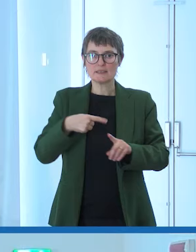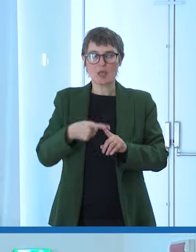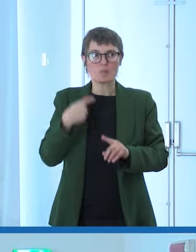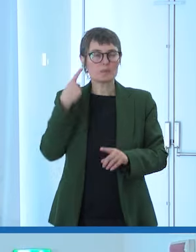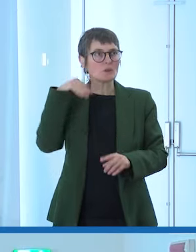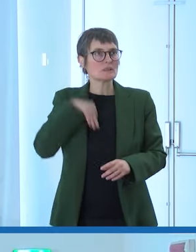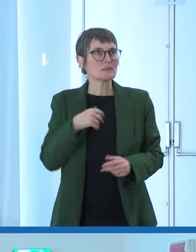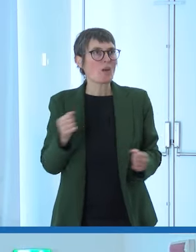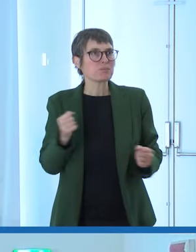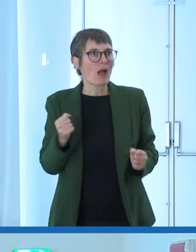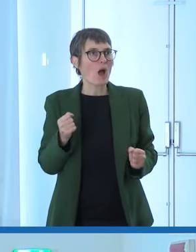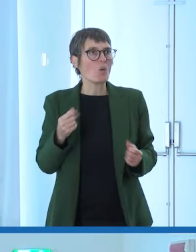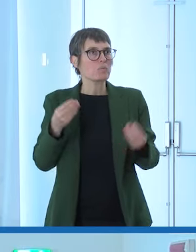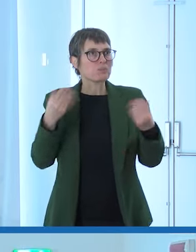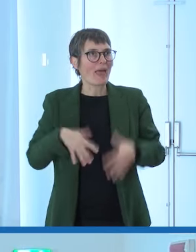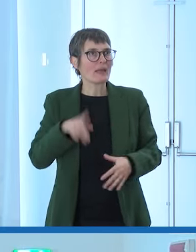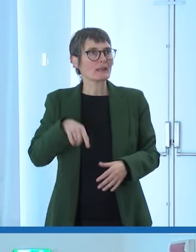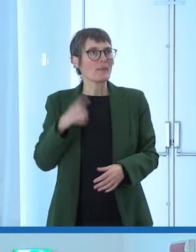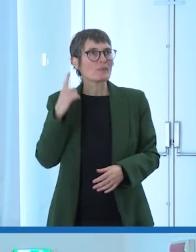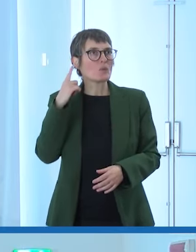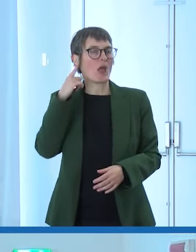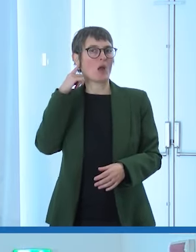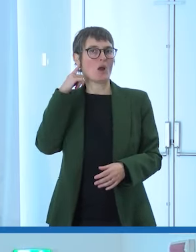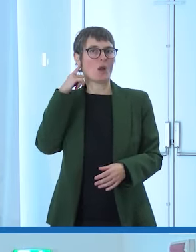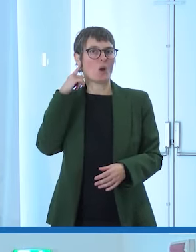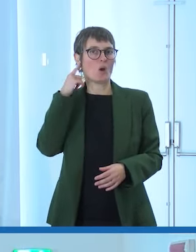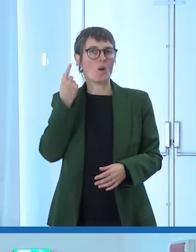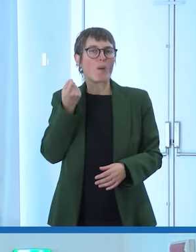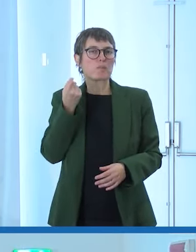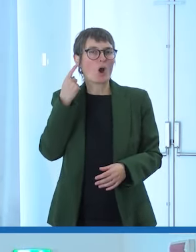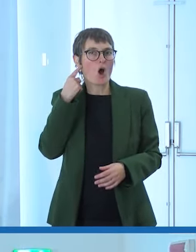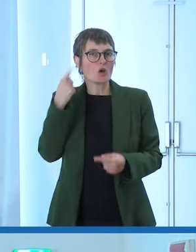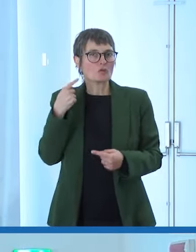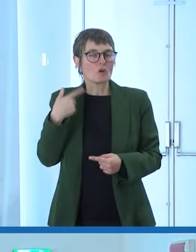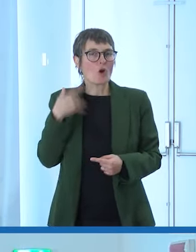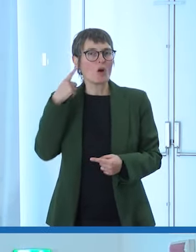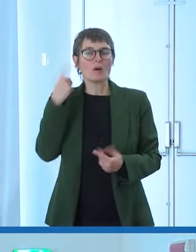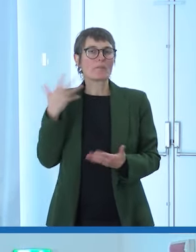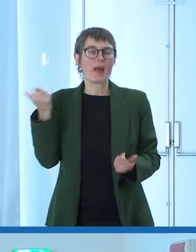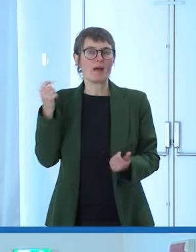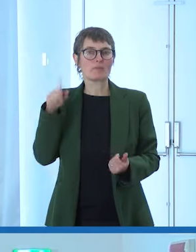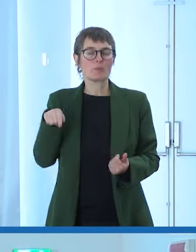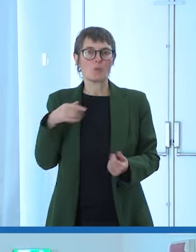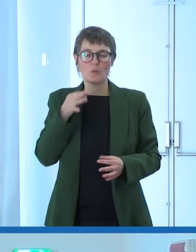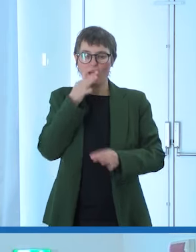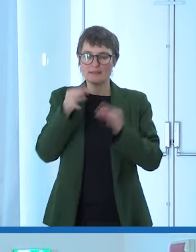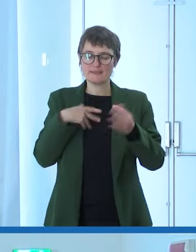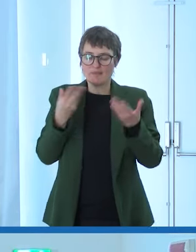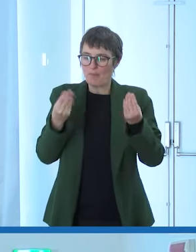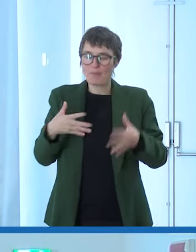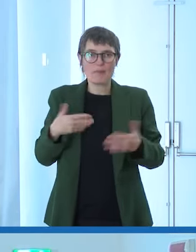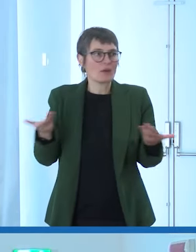quindi di perdere all'improvviso tutto cioè perché nel momento in cui io potevo ancora reggere